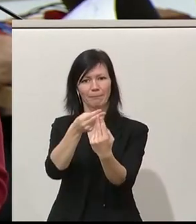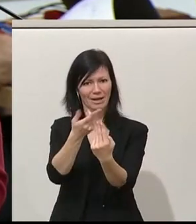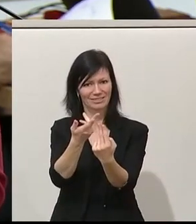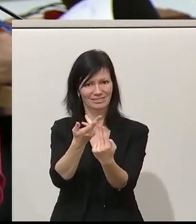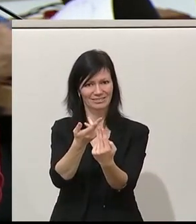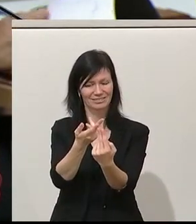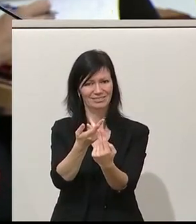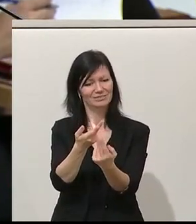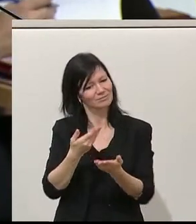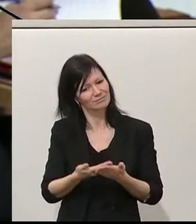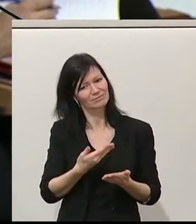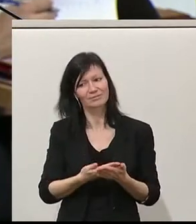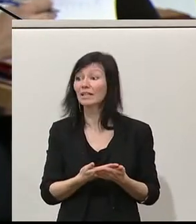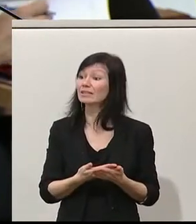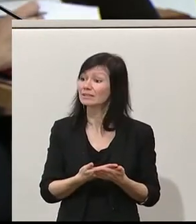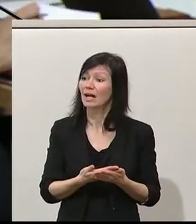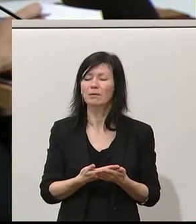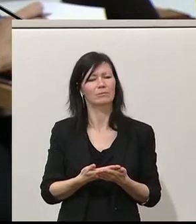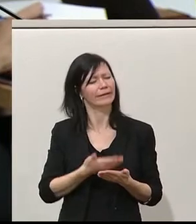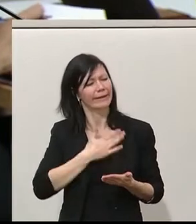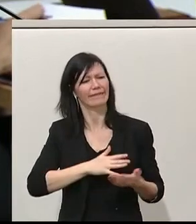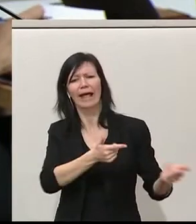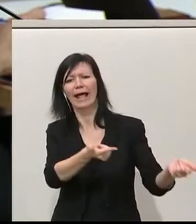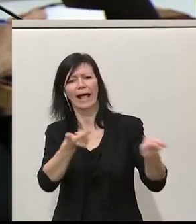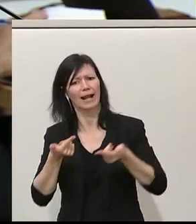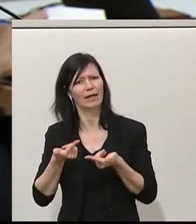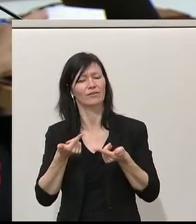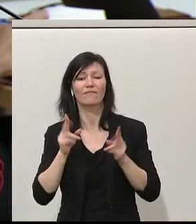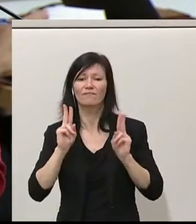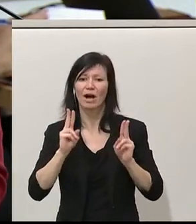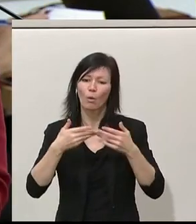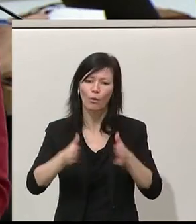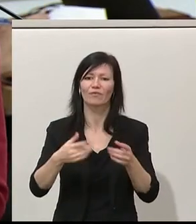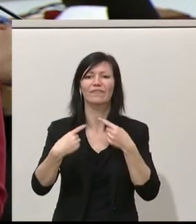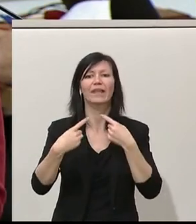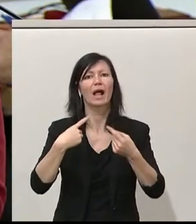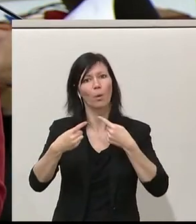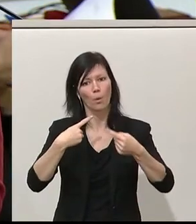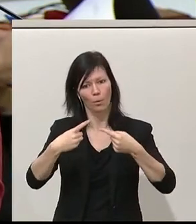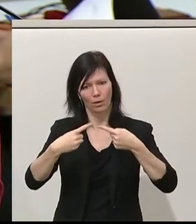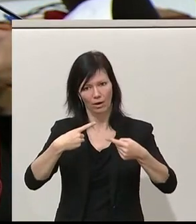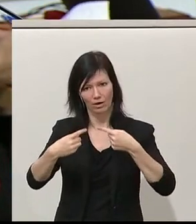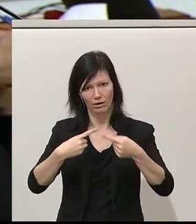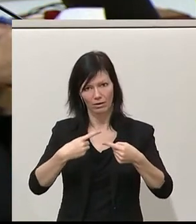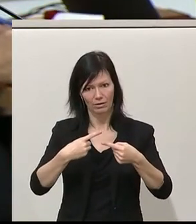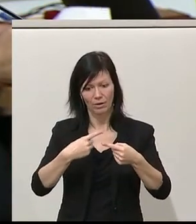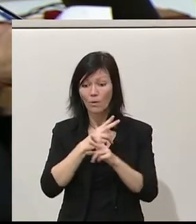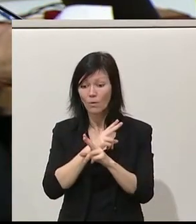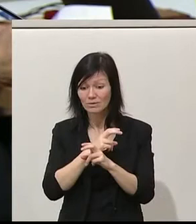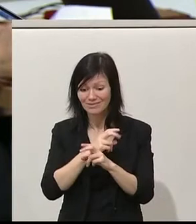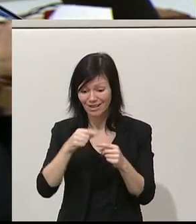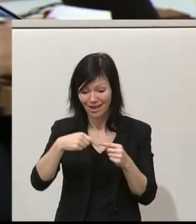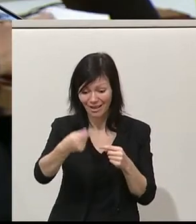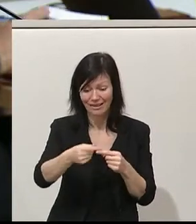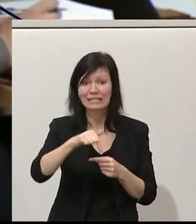dieser Stelle ganz explizit auch eine Einladung zum Dialog aussprechen. Eine Einladung zum Dialog, denn Österreich 2040 ist ein